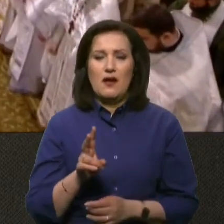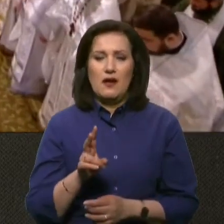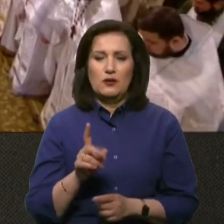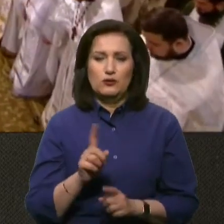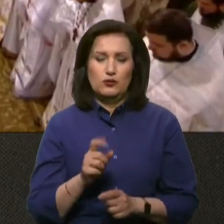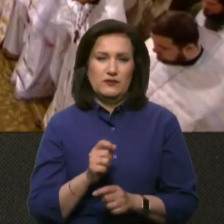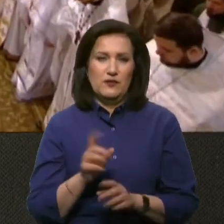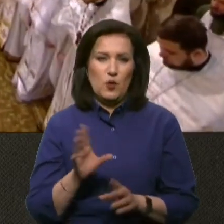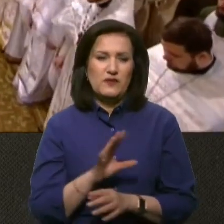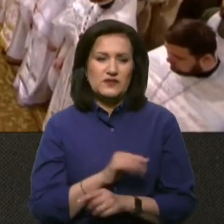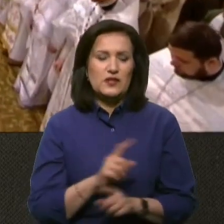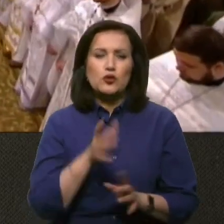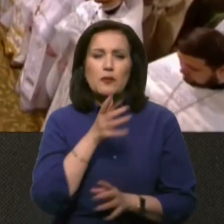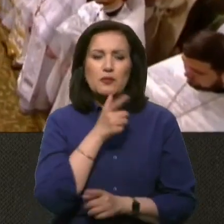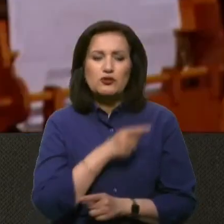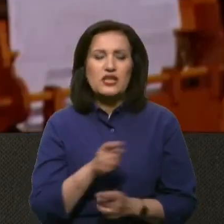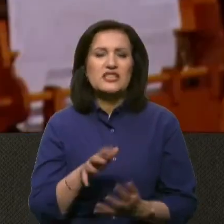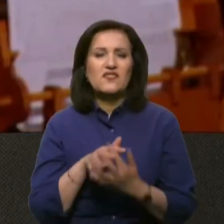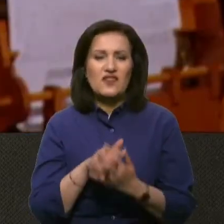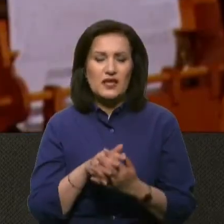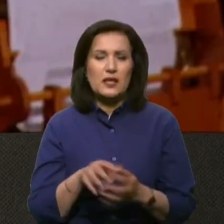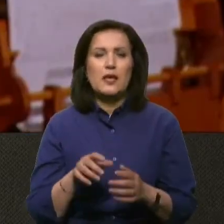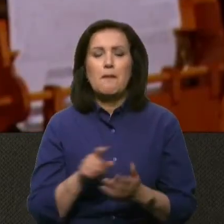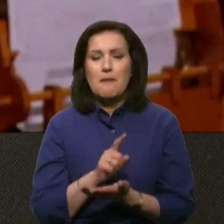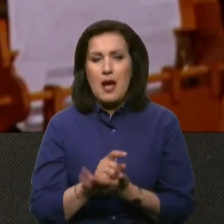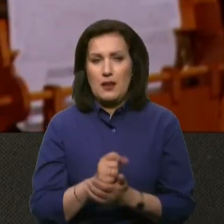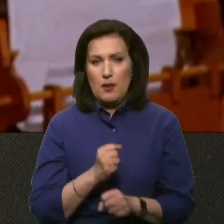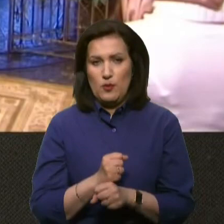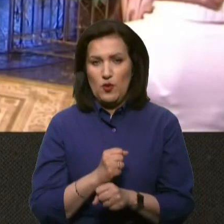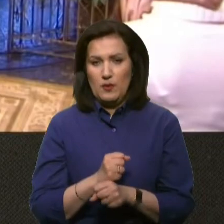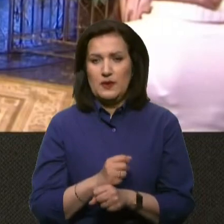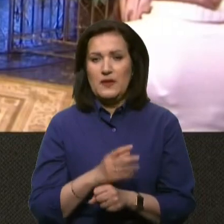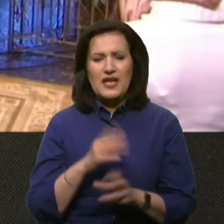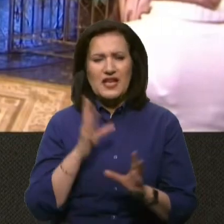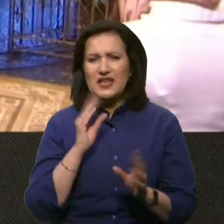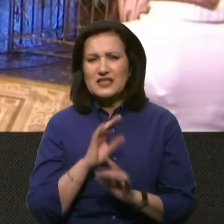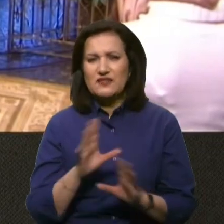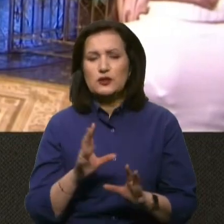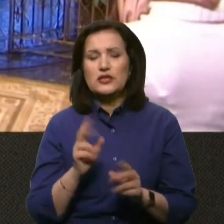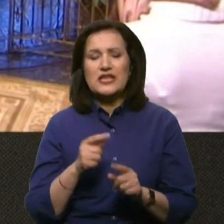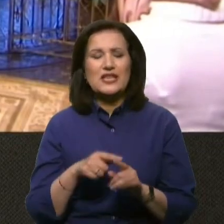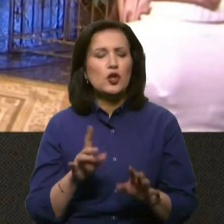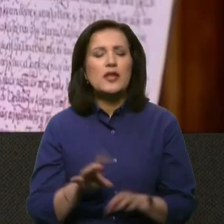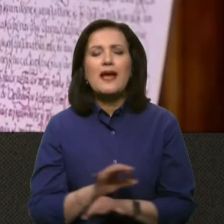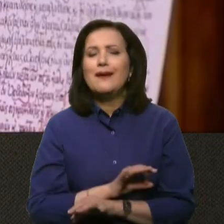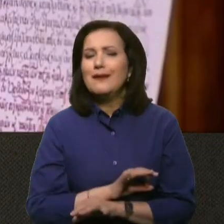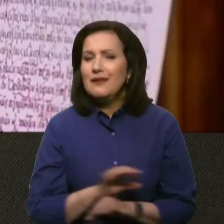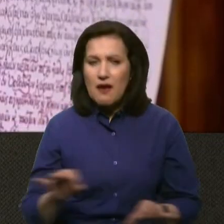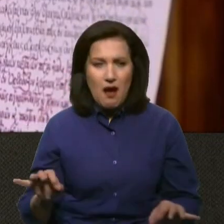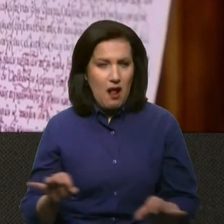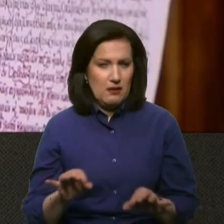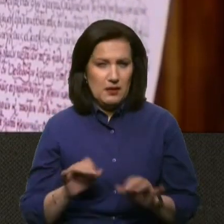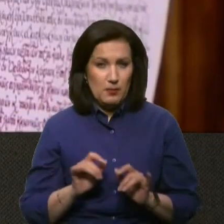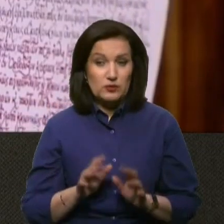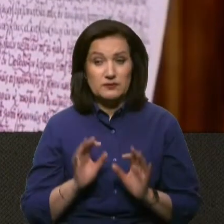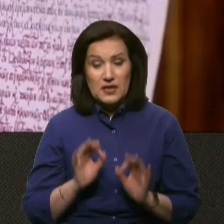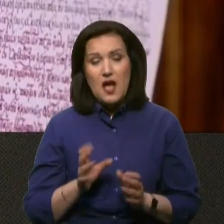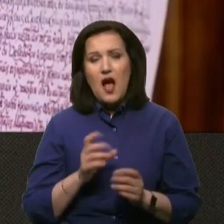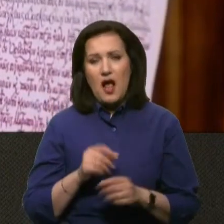і, не зважаючи на, можливо, якийсь, тобто, це, звичайно, не ідеальний процес, але він, в принципі, рухається у вірному